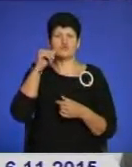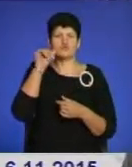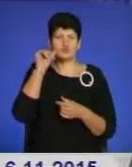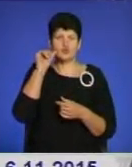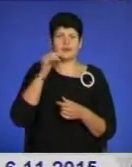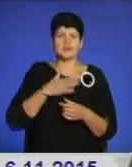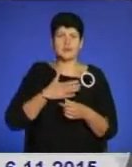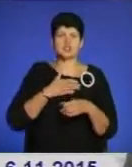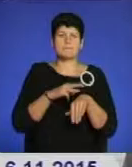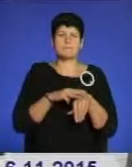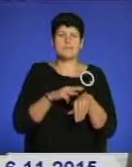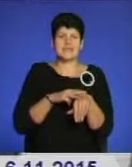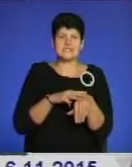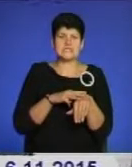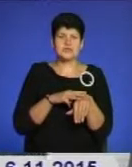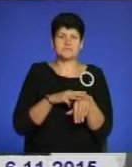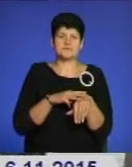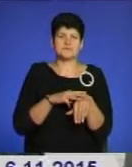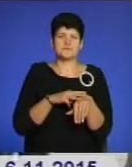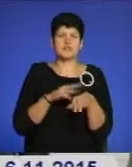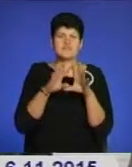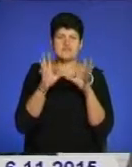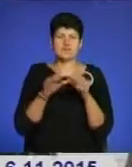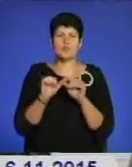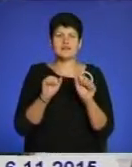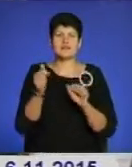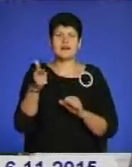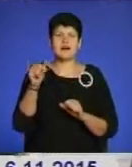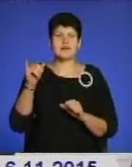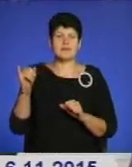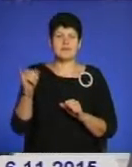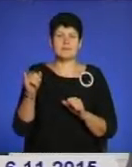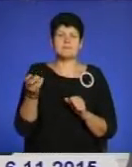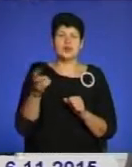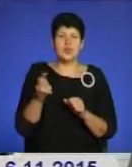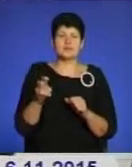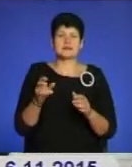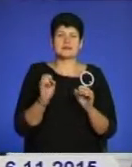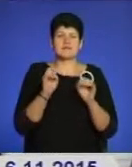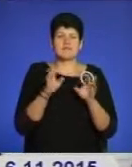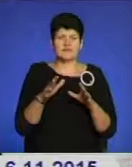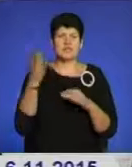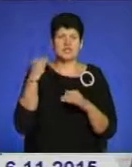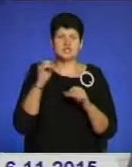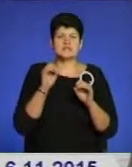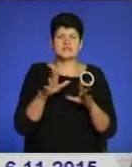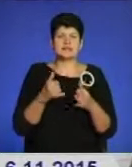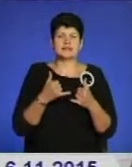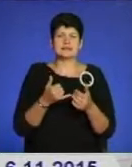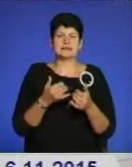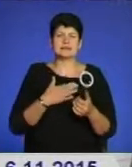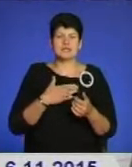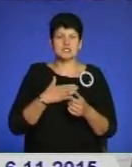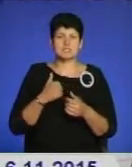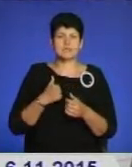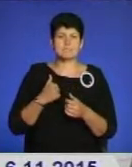доблесна міліція, взагалі управління ГАІ, приходили здавали, вони раніше здавали це для бійців наших, які